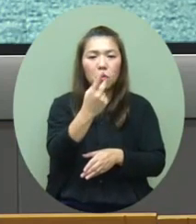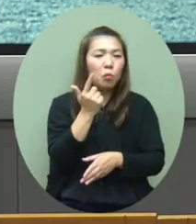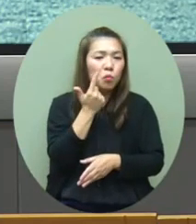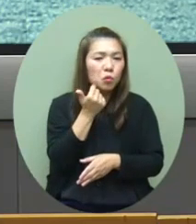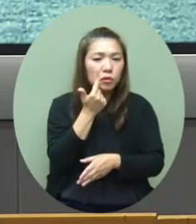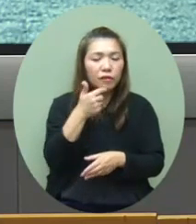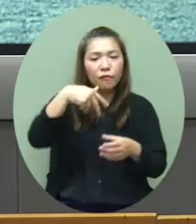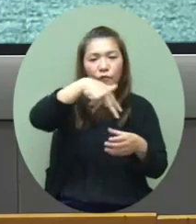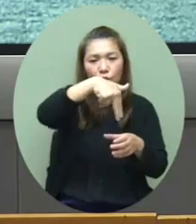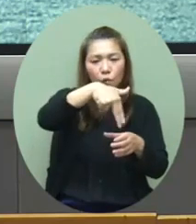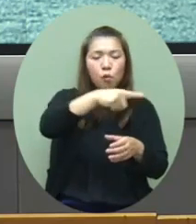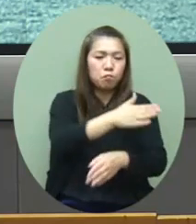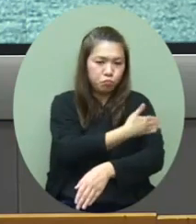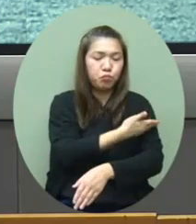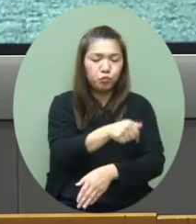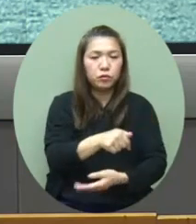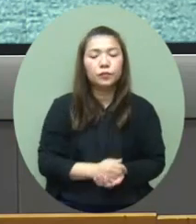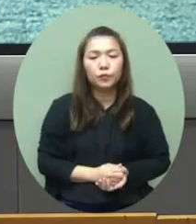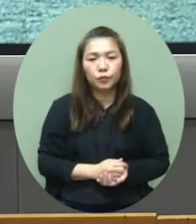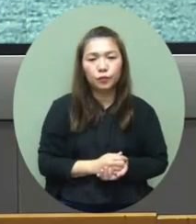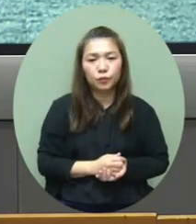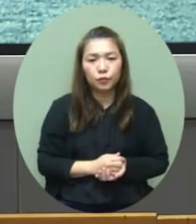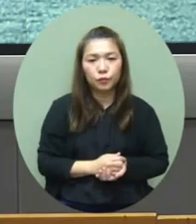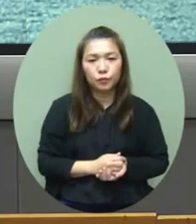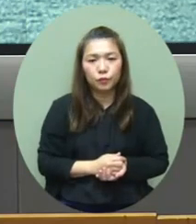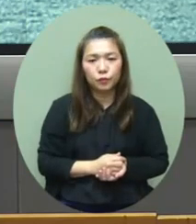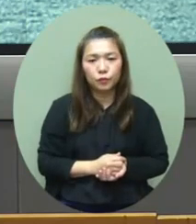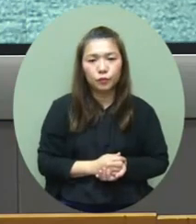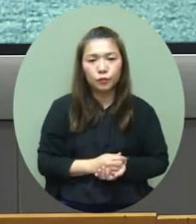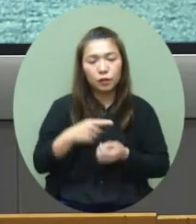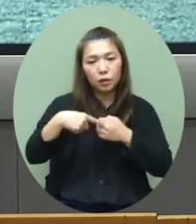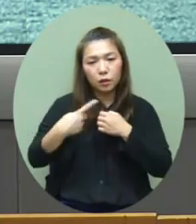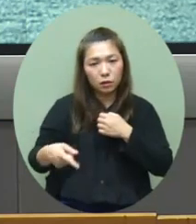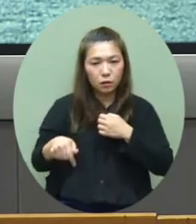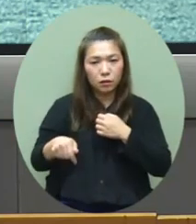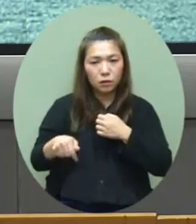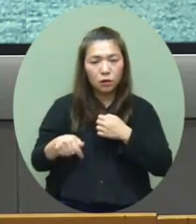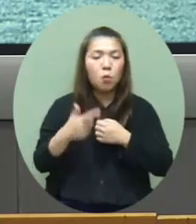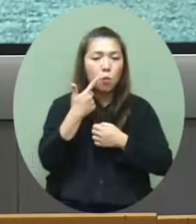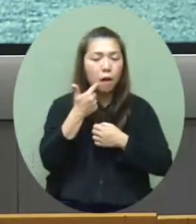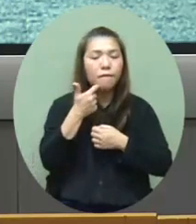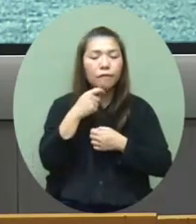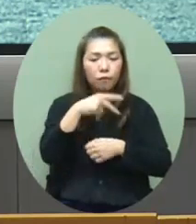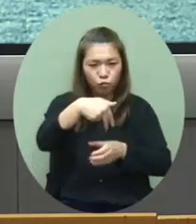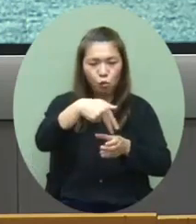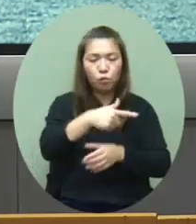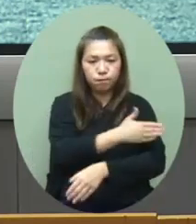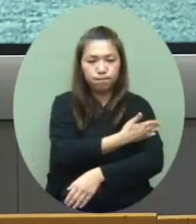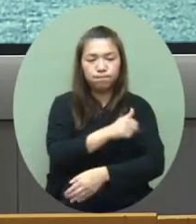员工还有另外一个就是喂食火锅的员工